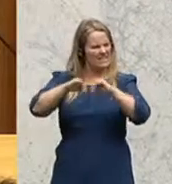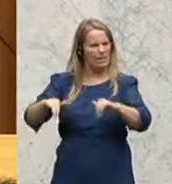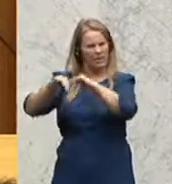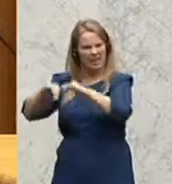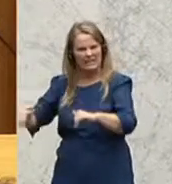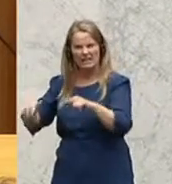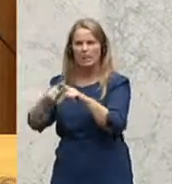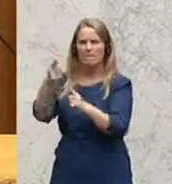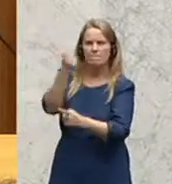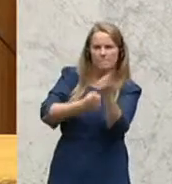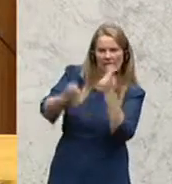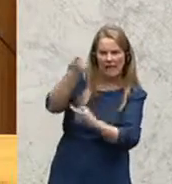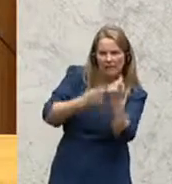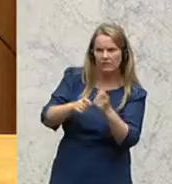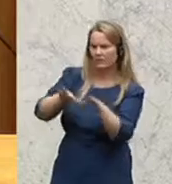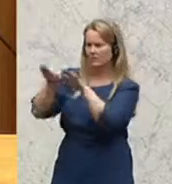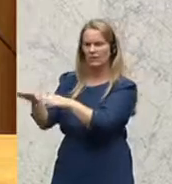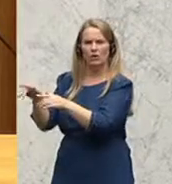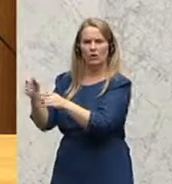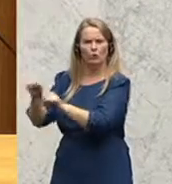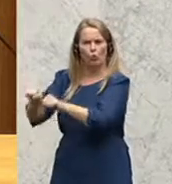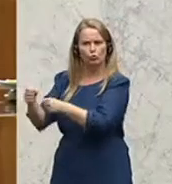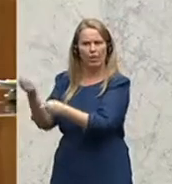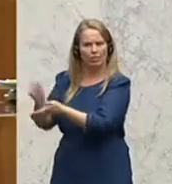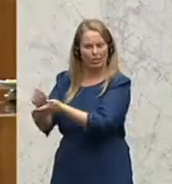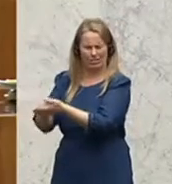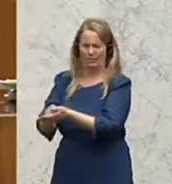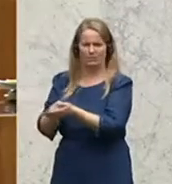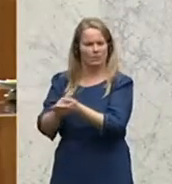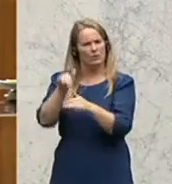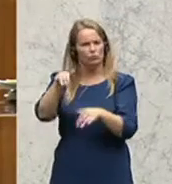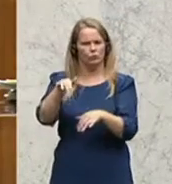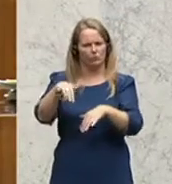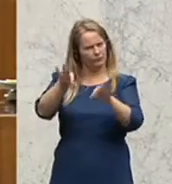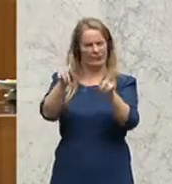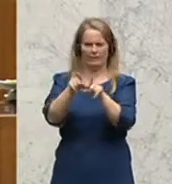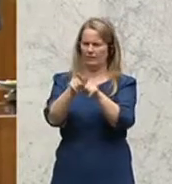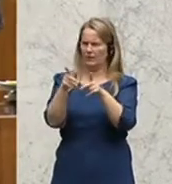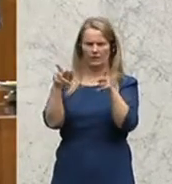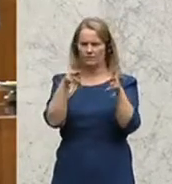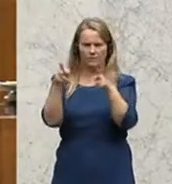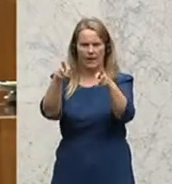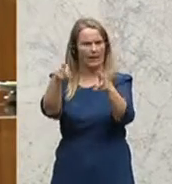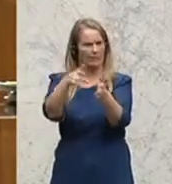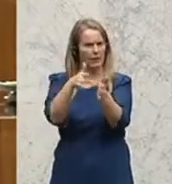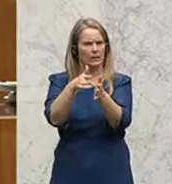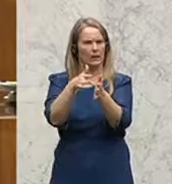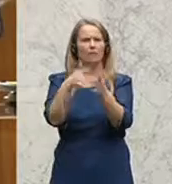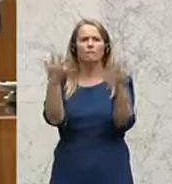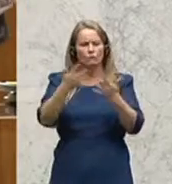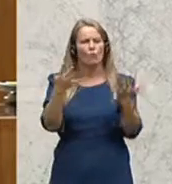zwischen Migrantinnen und Migranten und Konsumenten. Also da müssen Sie schon irgendwie die Miete finden, wo Sie eben